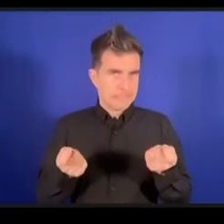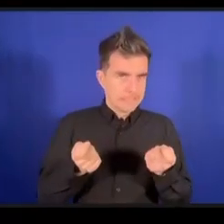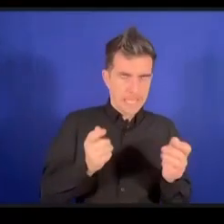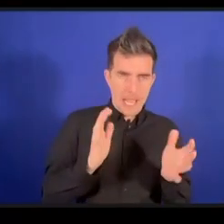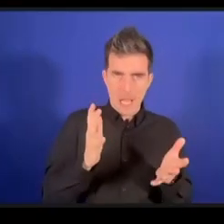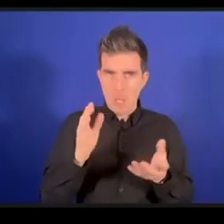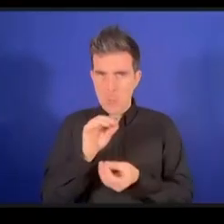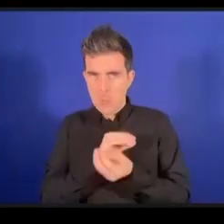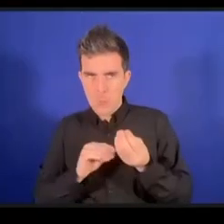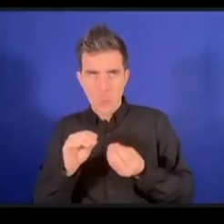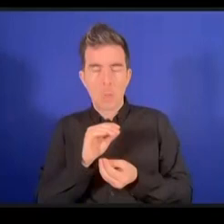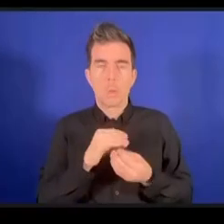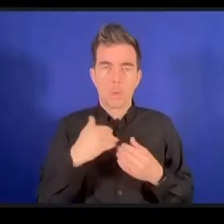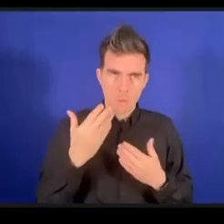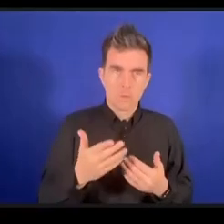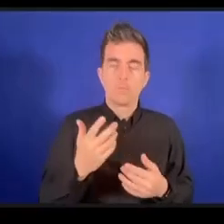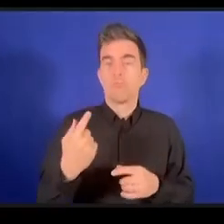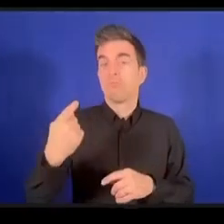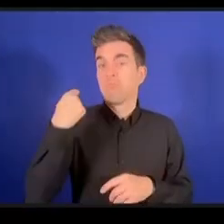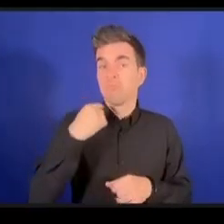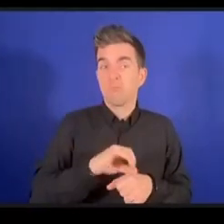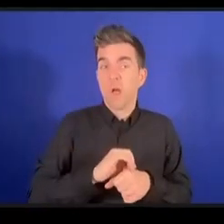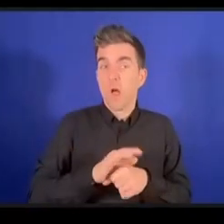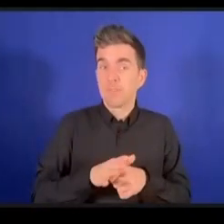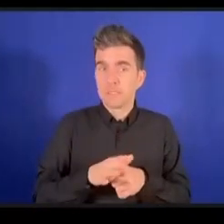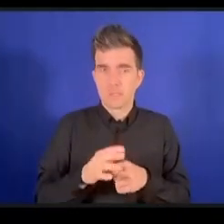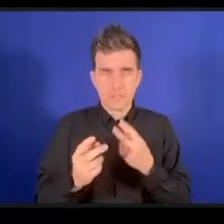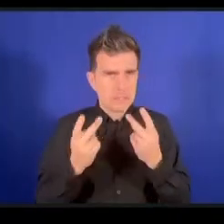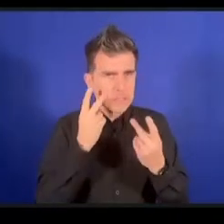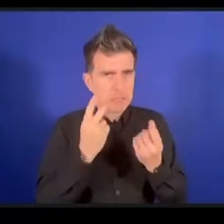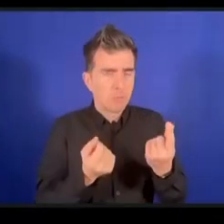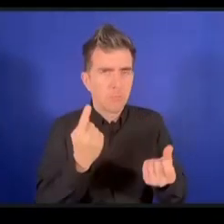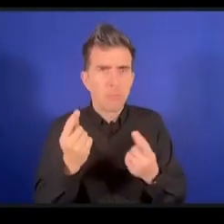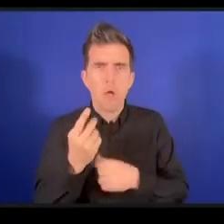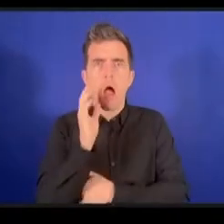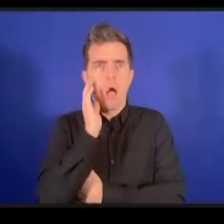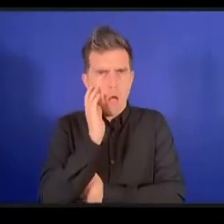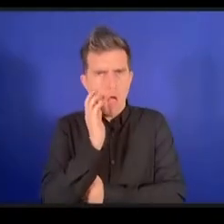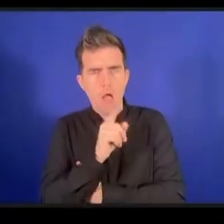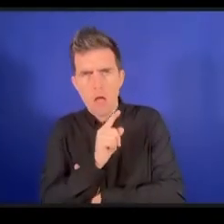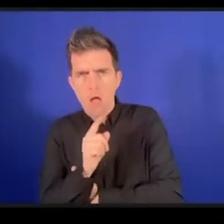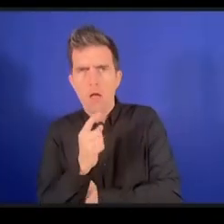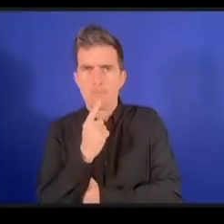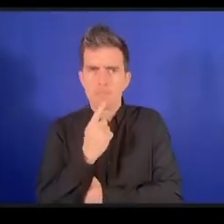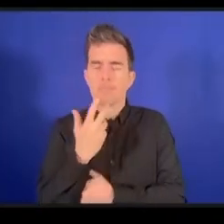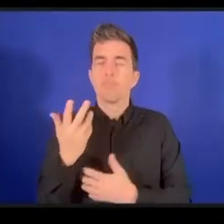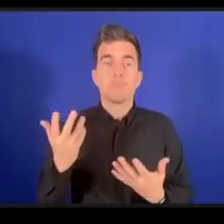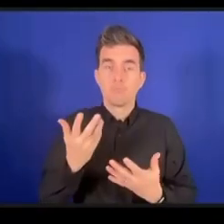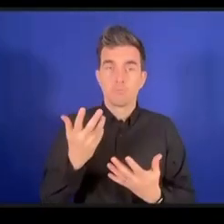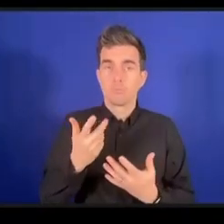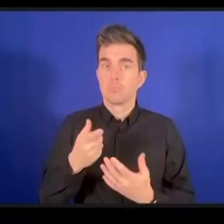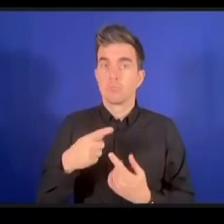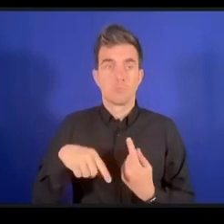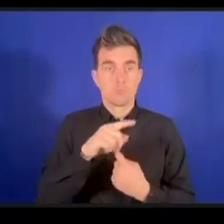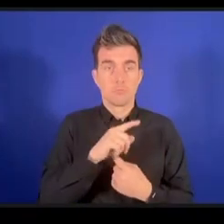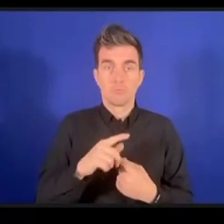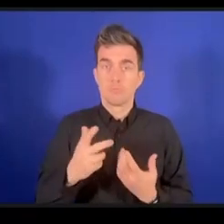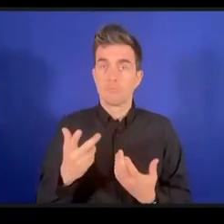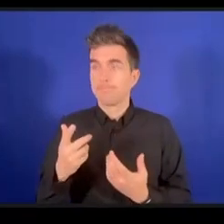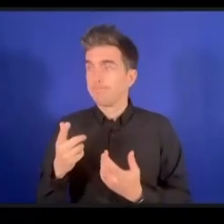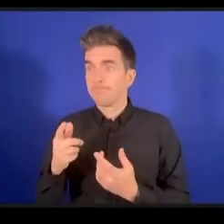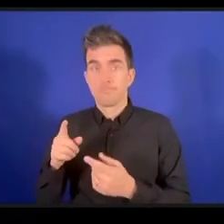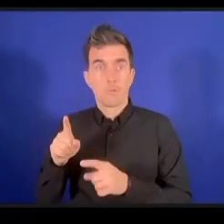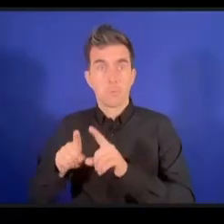بصمة كربونية لها أثار كربونية فعلينا أن نتعامل مع هذا الموضوع وهذا التقرير هو